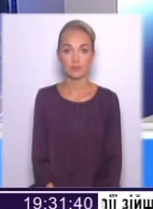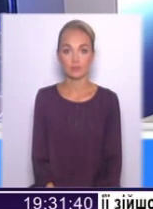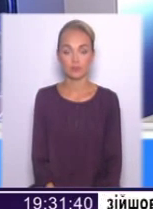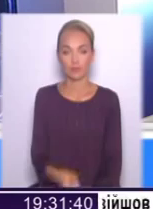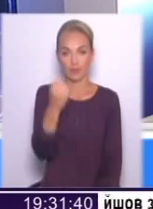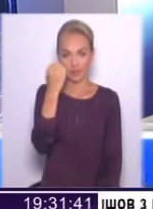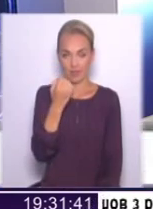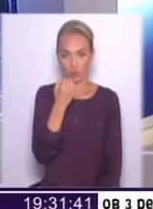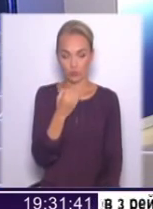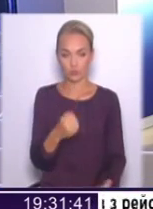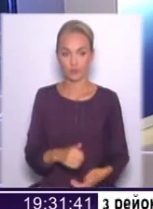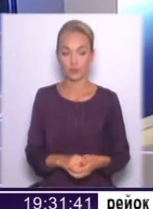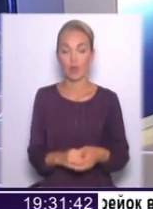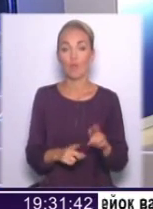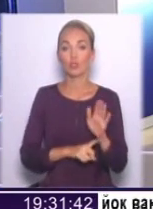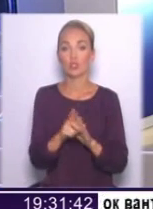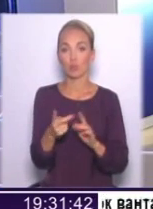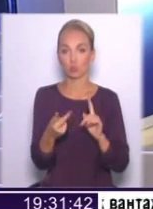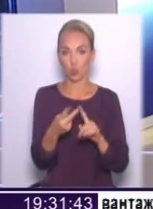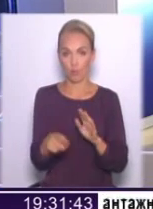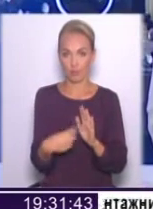Дякуємо вам за... Ну, значить, почнемо з другого питання.